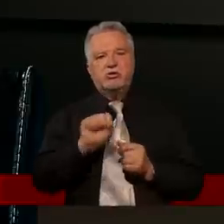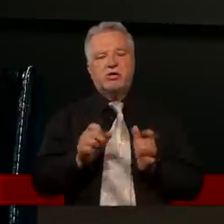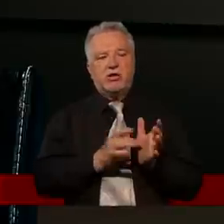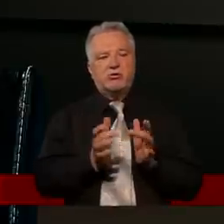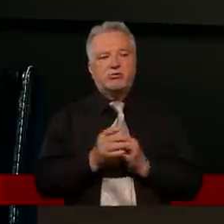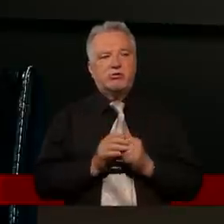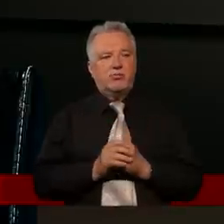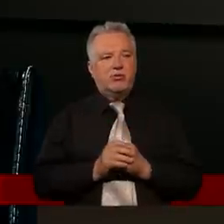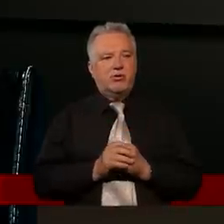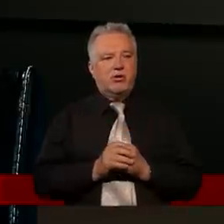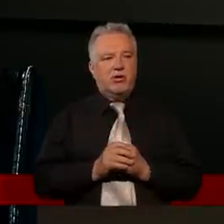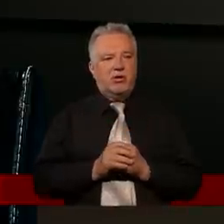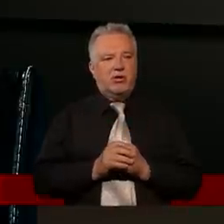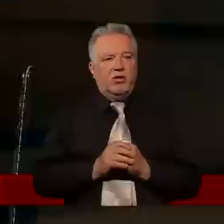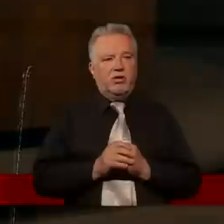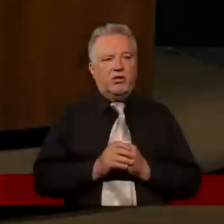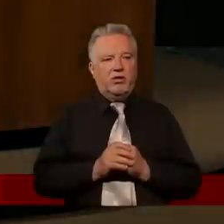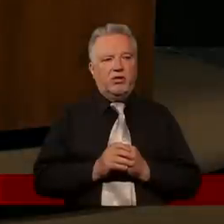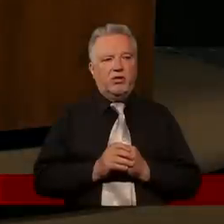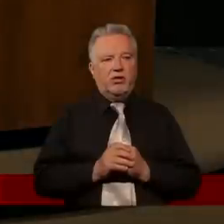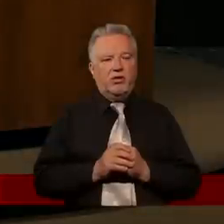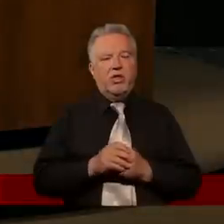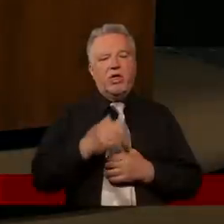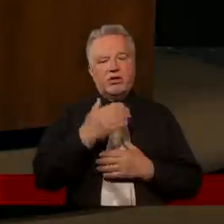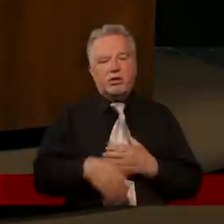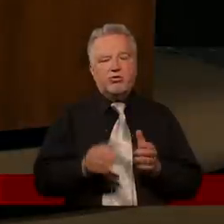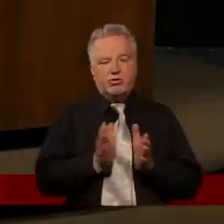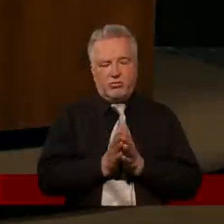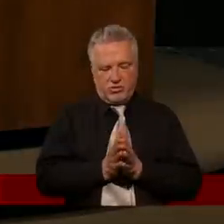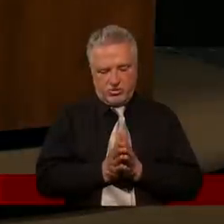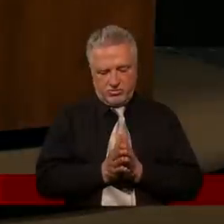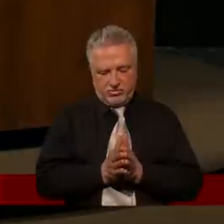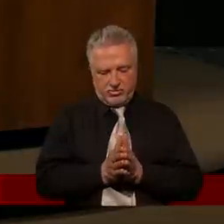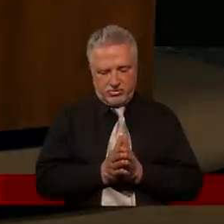Amen. Amen. Zakończmy, proszę, to studium Biblii modlitwą.